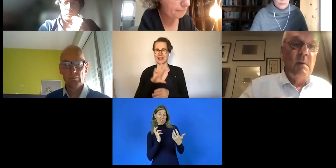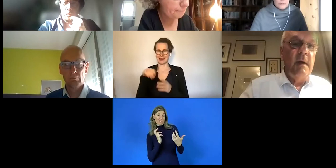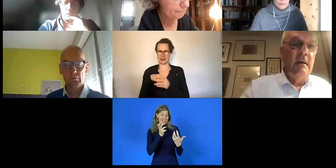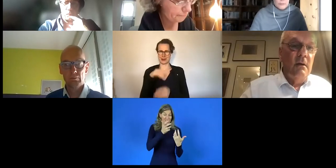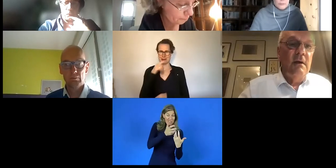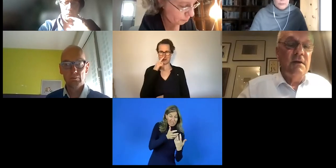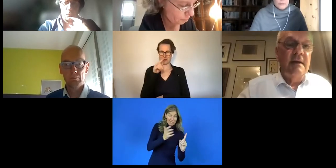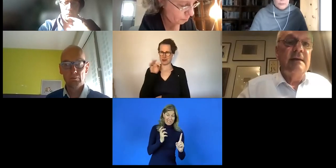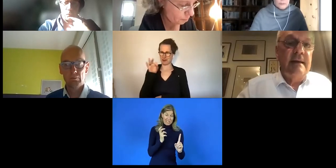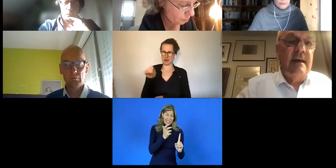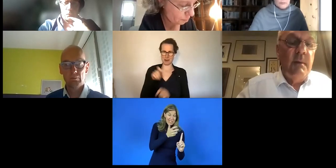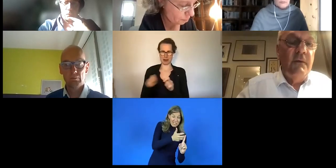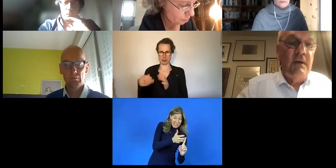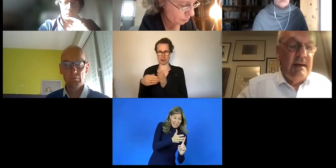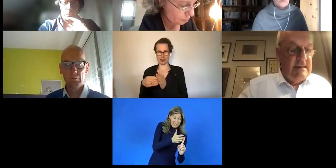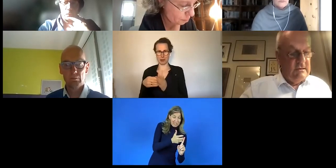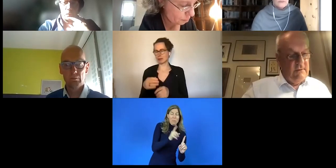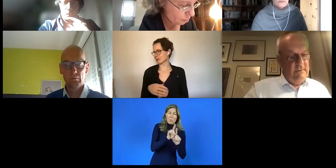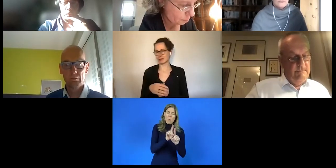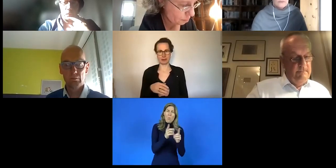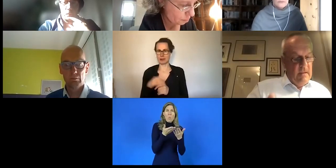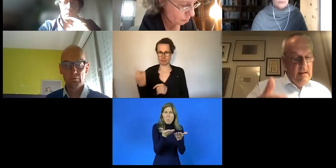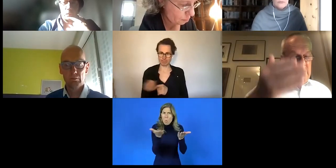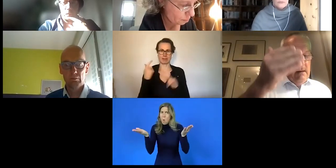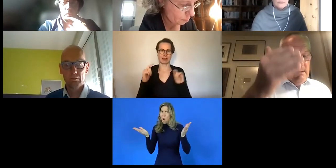Menschen mit Behinderungen, sondern es ist ein Thema für die Gesellschaft.